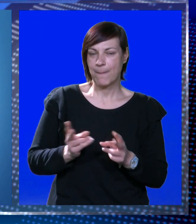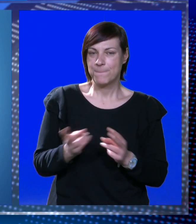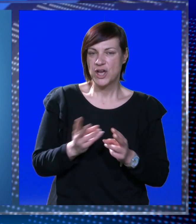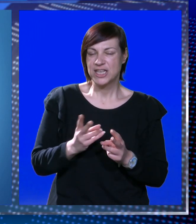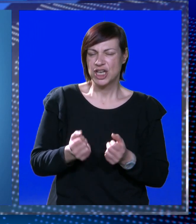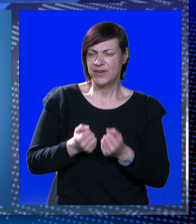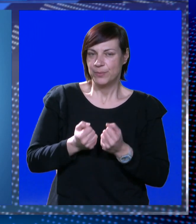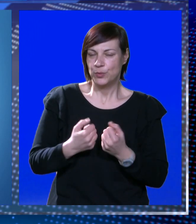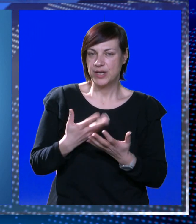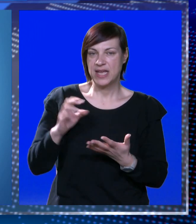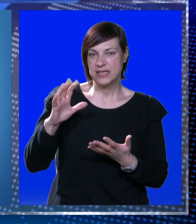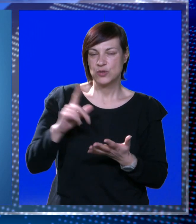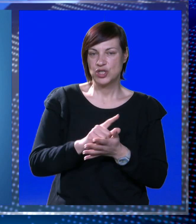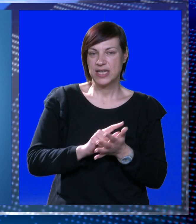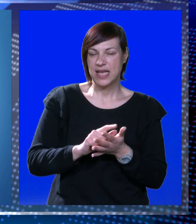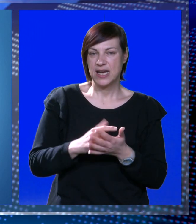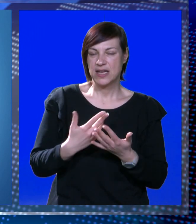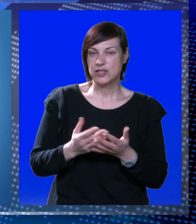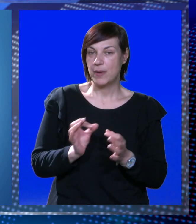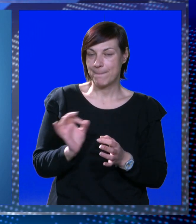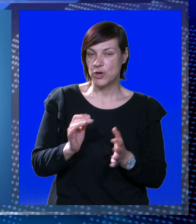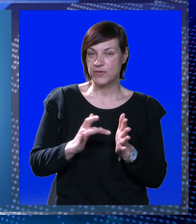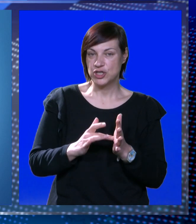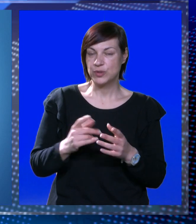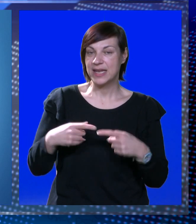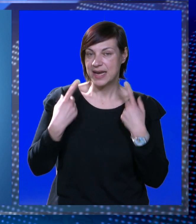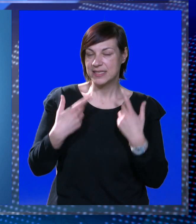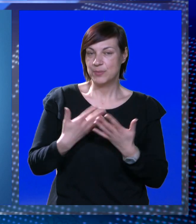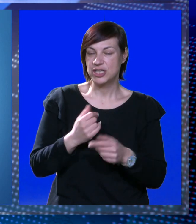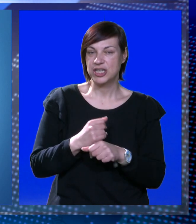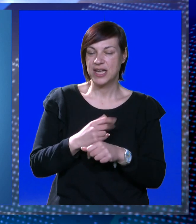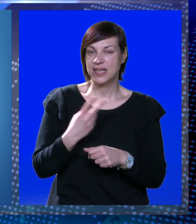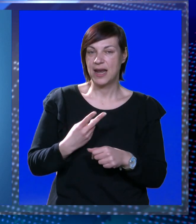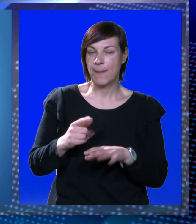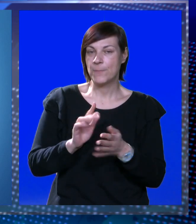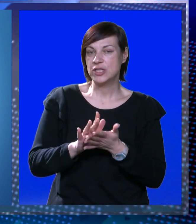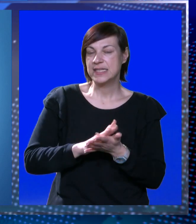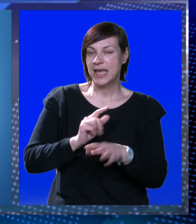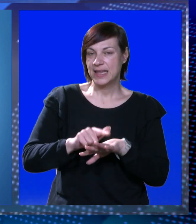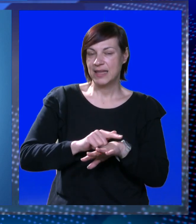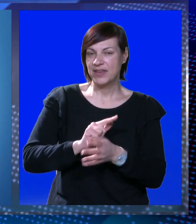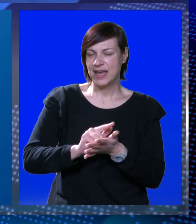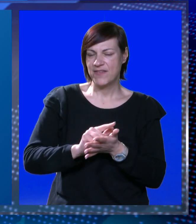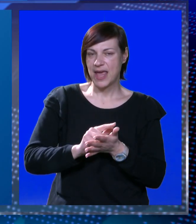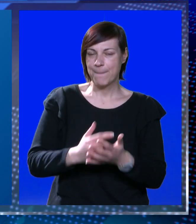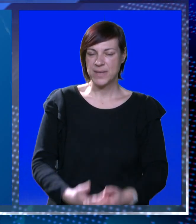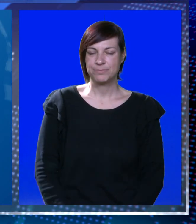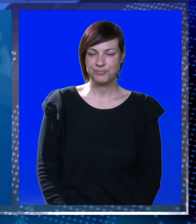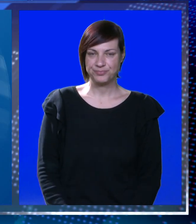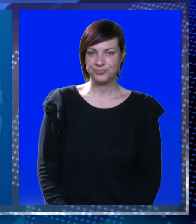hladnoće pojačavati bura, ipak sunčana razdoblja tijekom dana poboljno će utjecati na raspoloženje radnijelan meteoropata diljem zemlje.